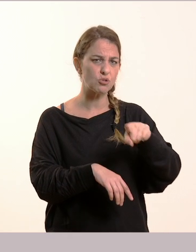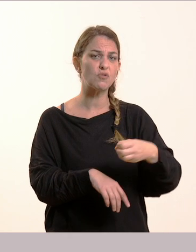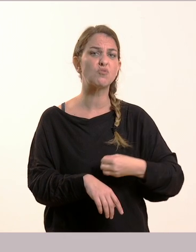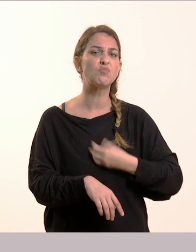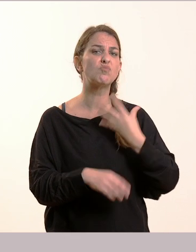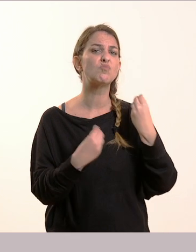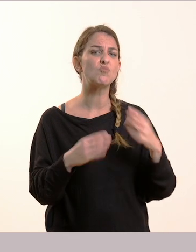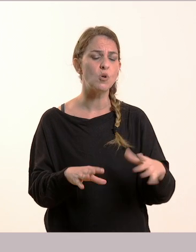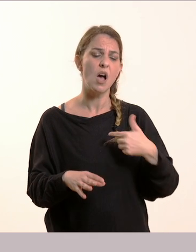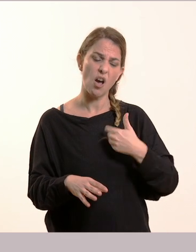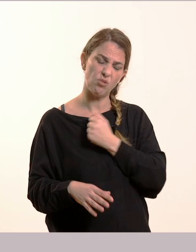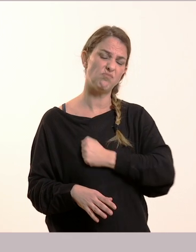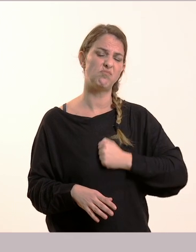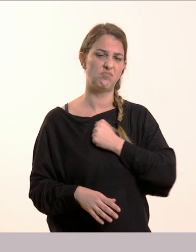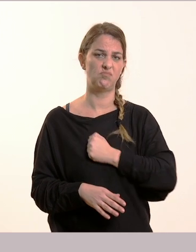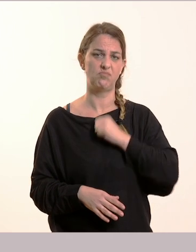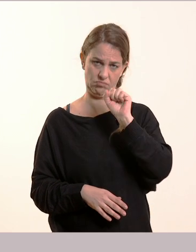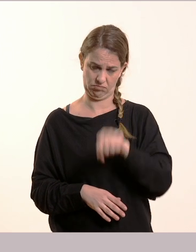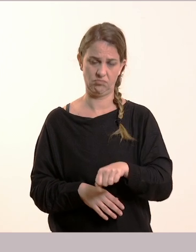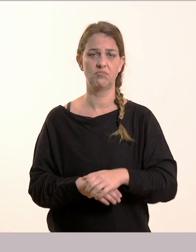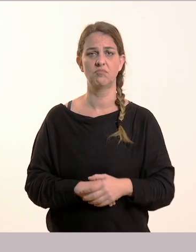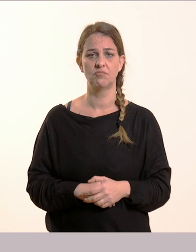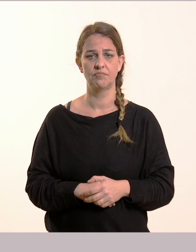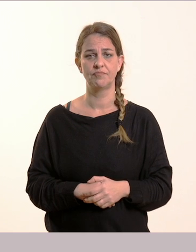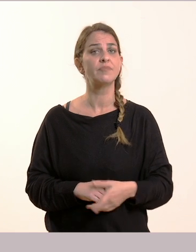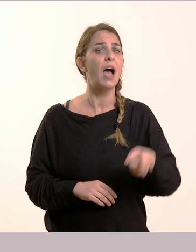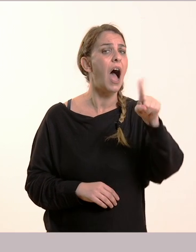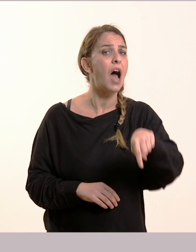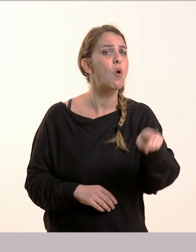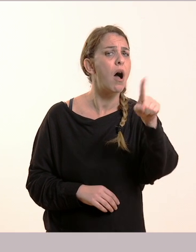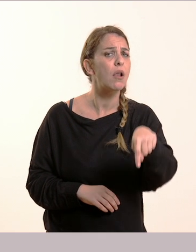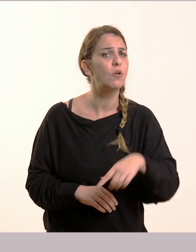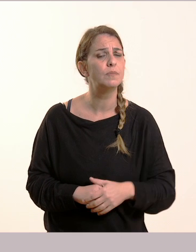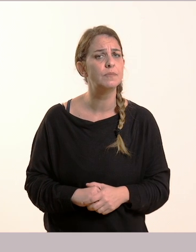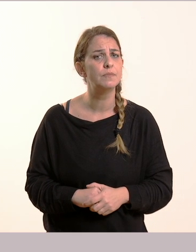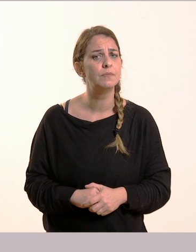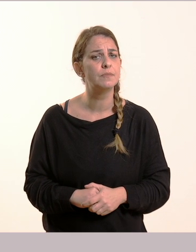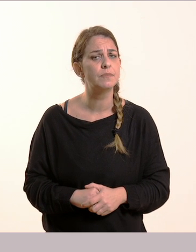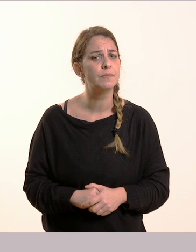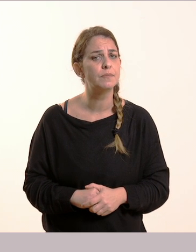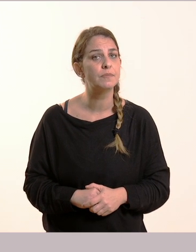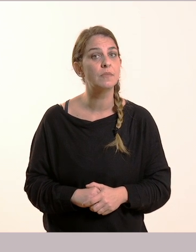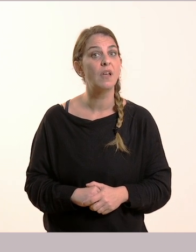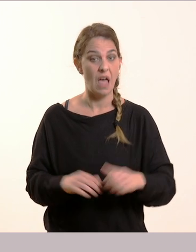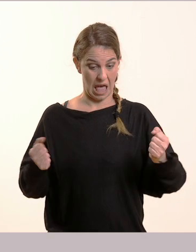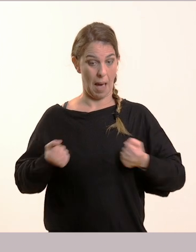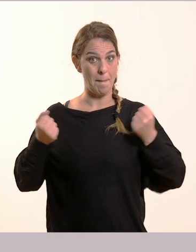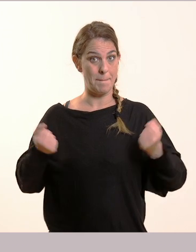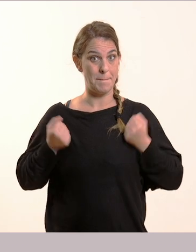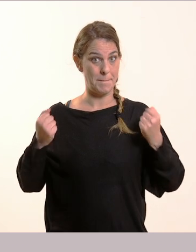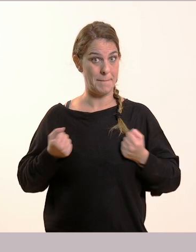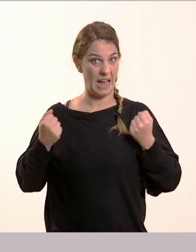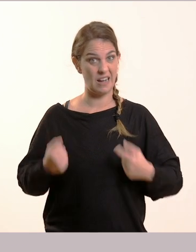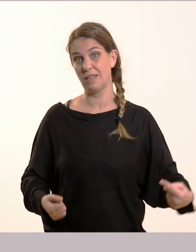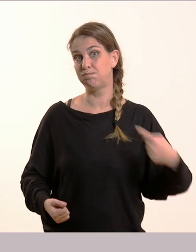στεναχωριέμαι, νιώθω λύπη. Πολύ ωραία. Πες μου Φώτη άλλο ένα. Όταν χάνεις το παιχνίδι. Σωστά.